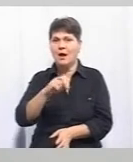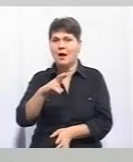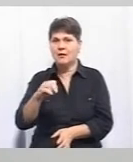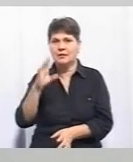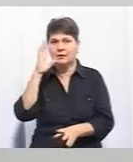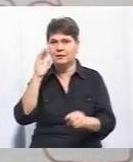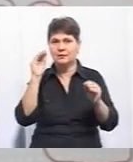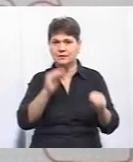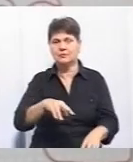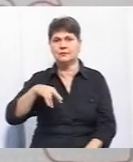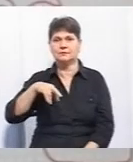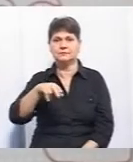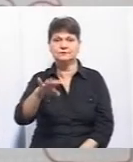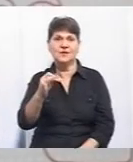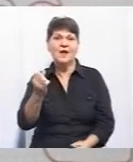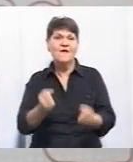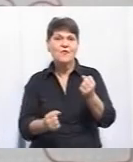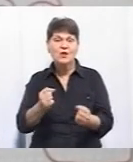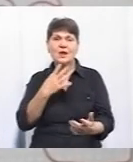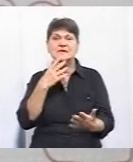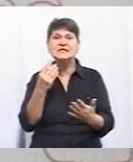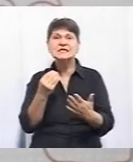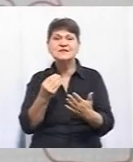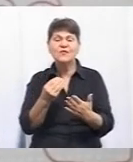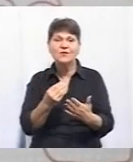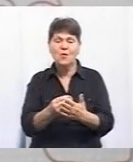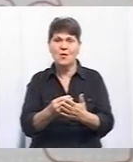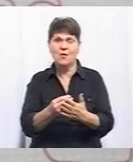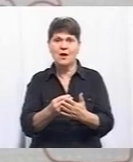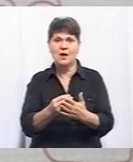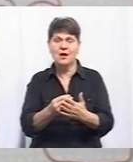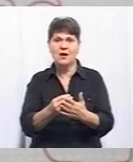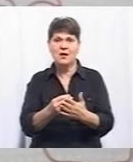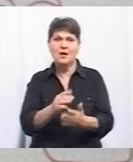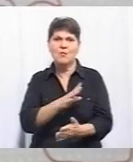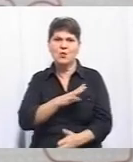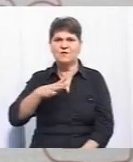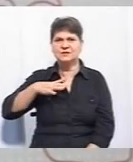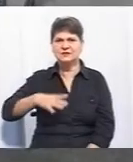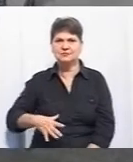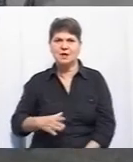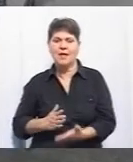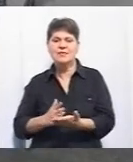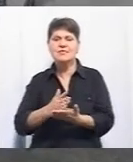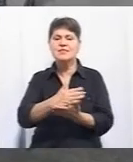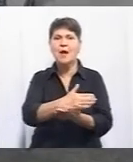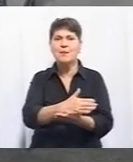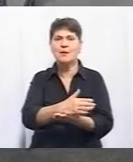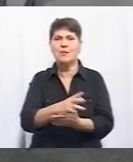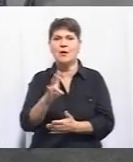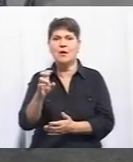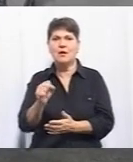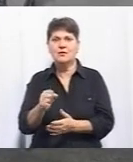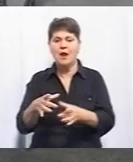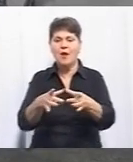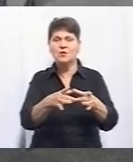перевагу в русі, і водій своєю професійною був вимушений змінювати напрямок руху, виїжджати на